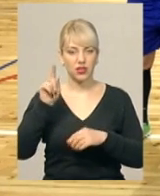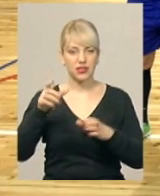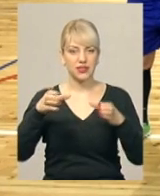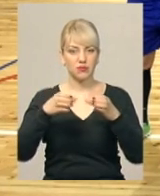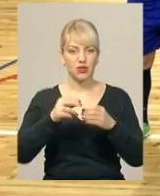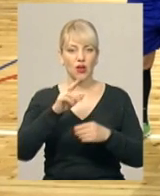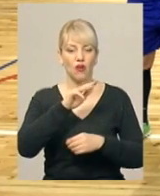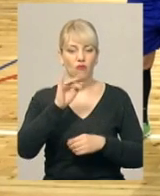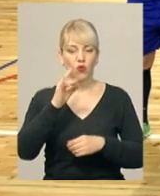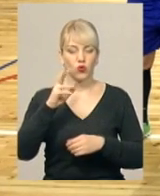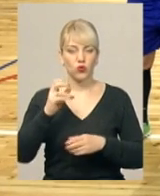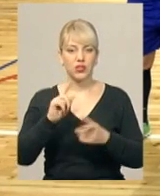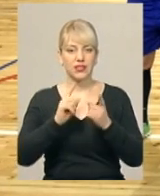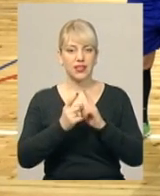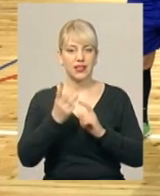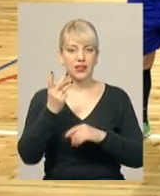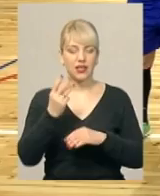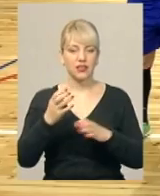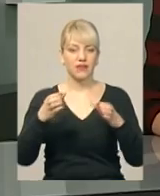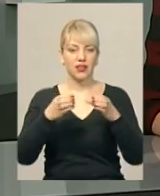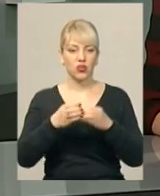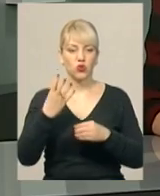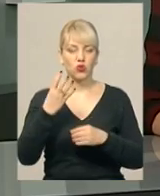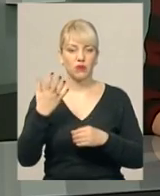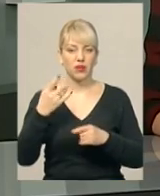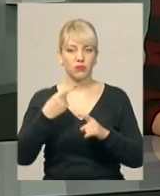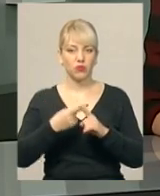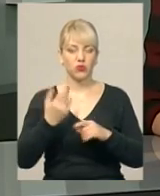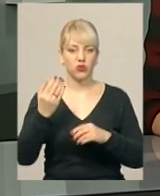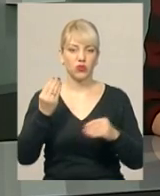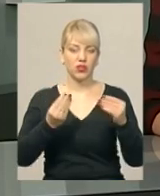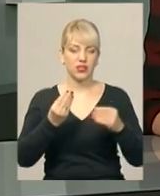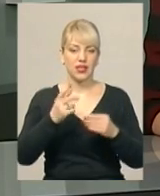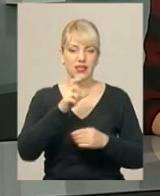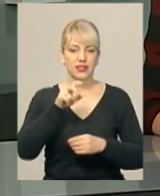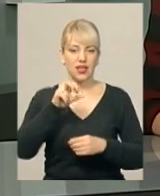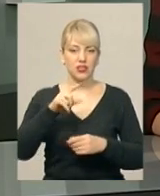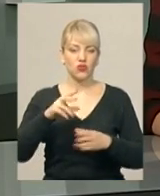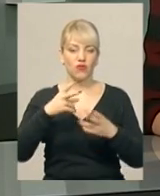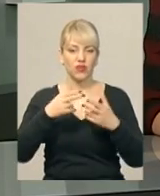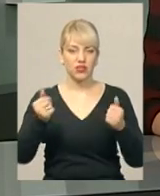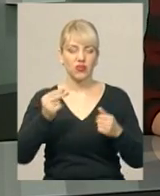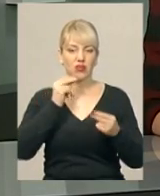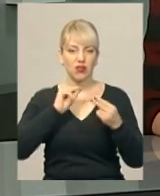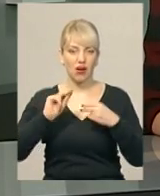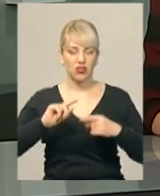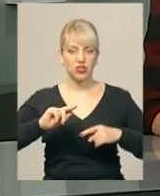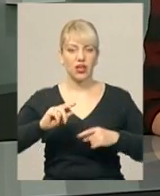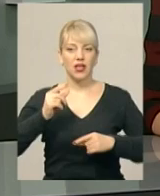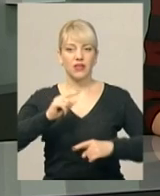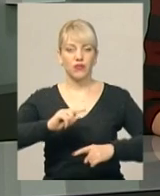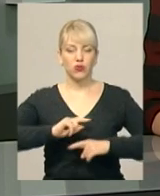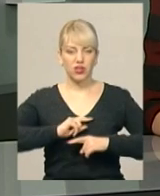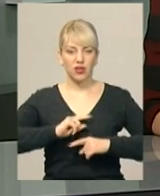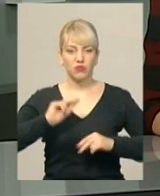«Фортуна» стала третьою в категорії 45+. Її гравця Віктора Залісного визнали кращим воротарем чемпіонату. Хмельницьку область на